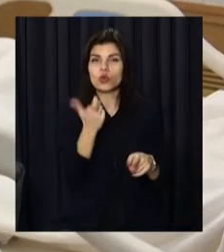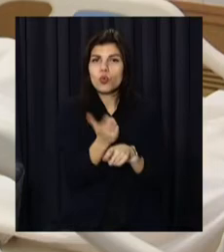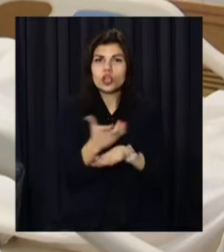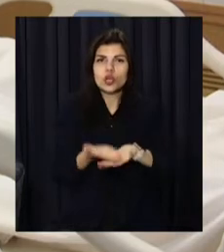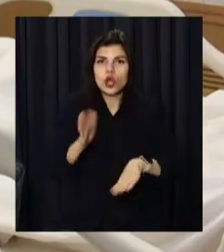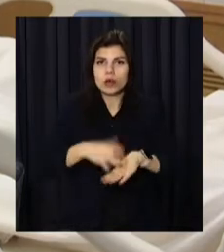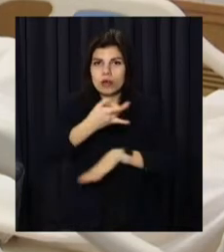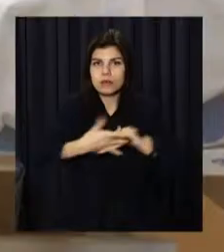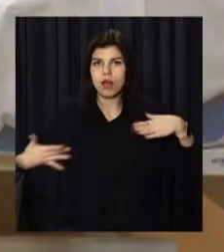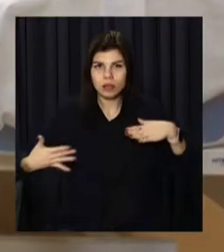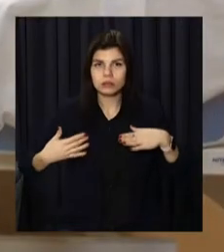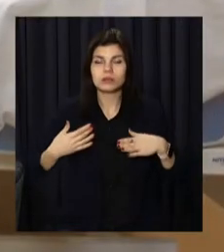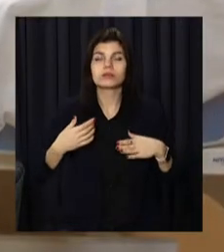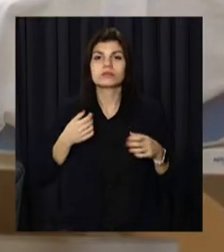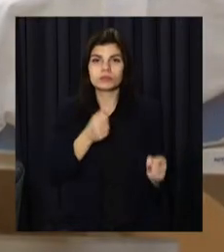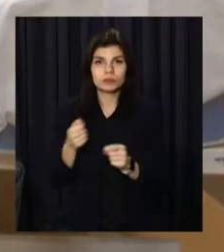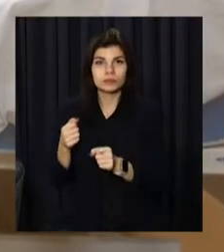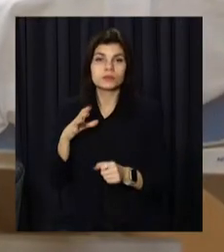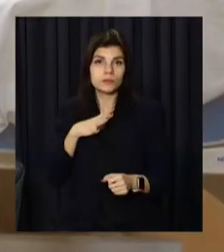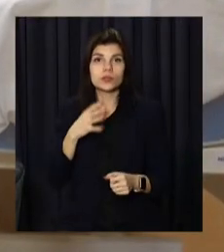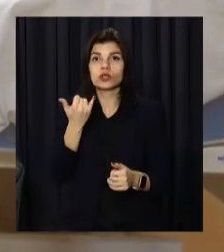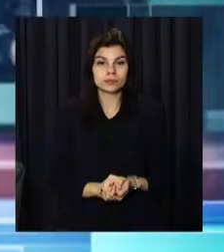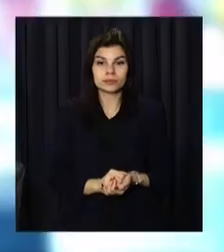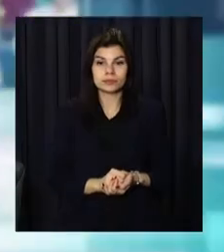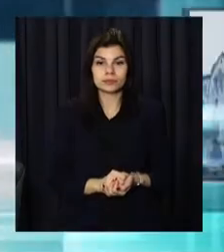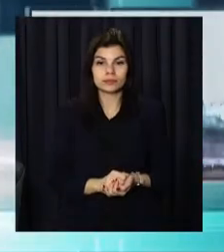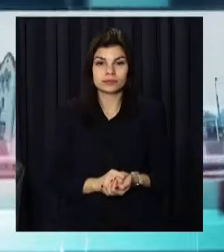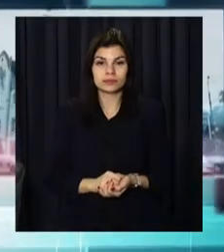лікарні, чотирьох інших приводять до тями у Мечникова.